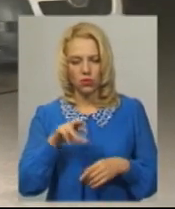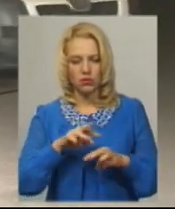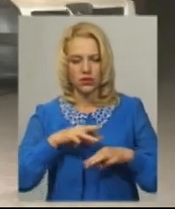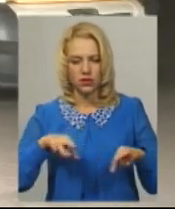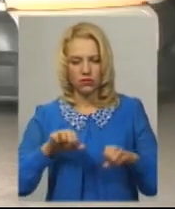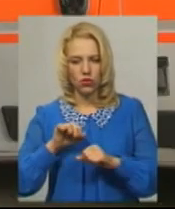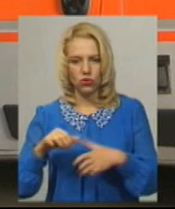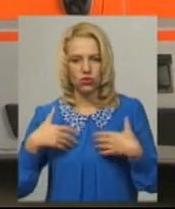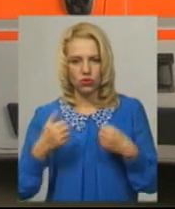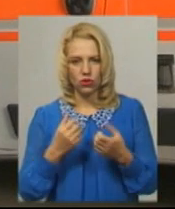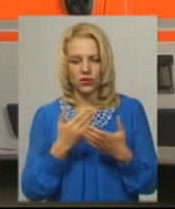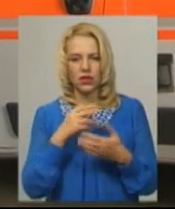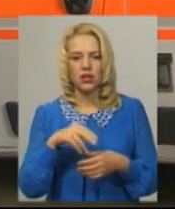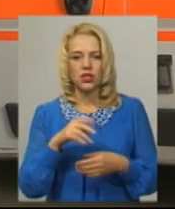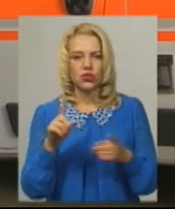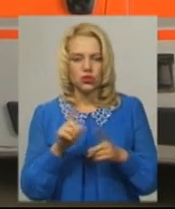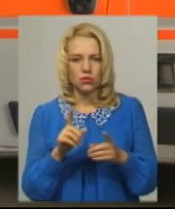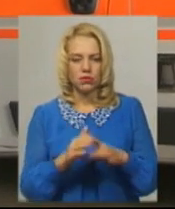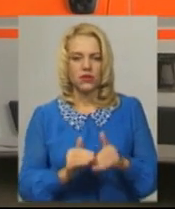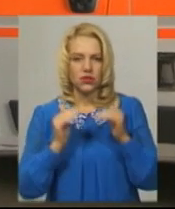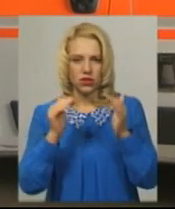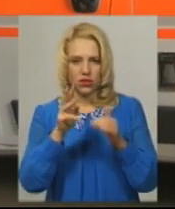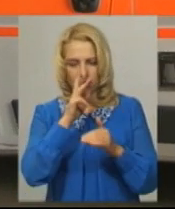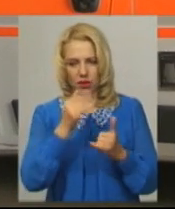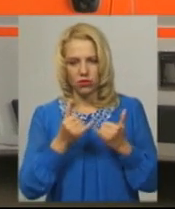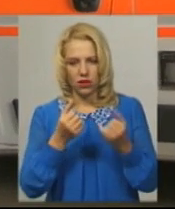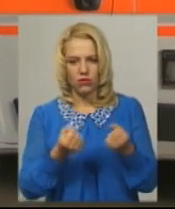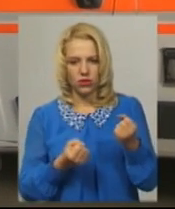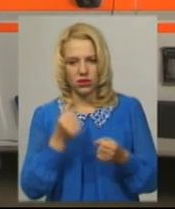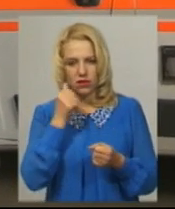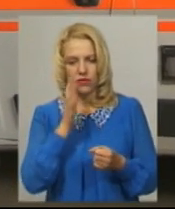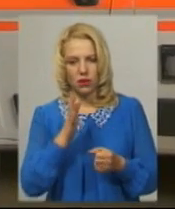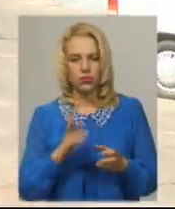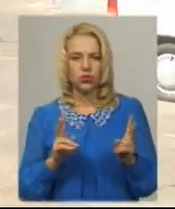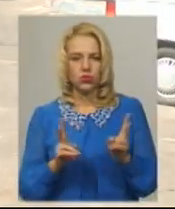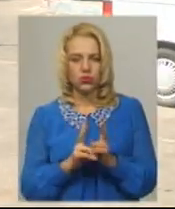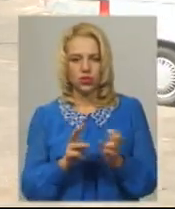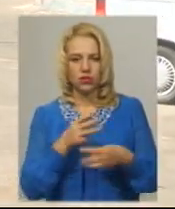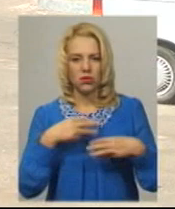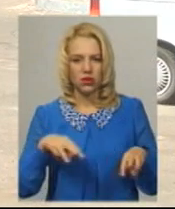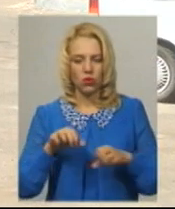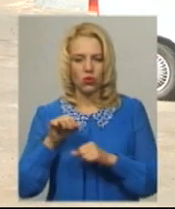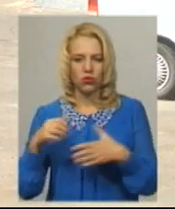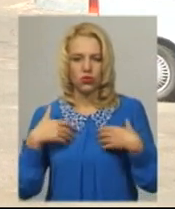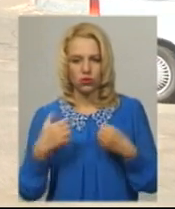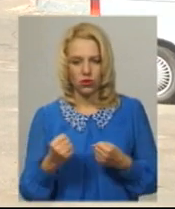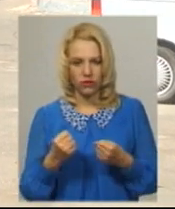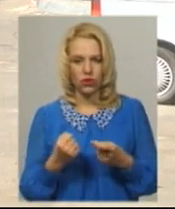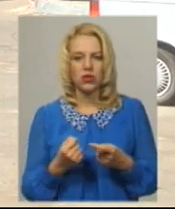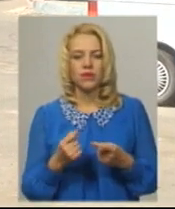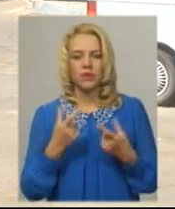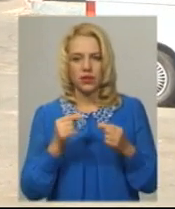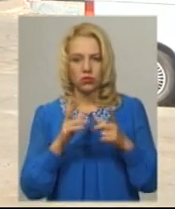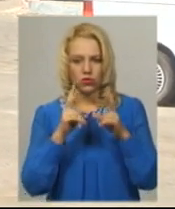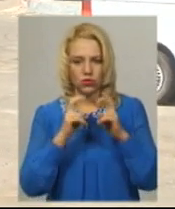підвищити заробітну плату водіям. Завтра відбудеться зустріч з міністром Зоряною Скалецькою, де розглядатимуть це питання. Тетяна Ворожцова, Віктор Кравий,